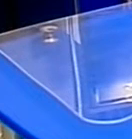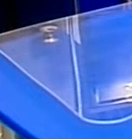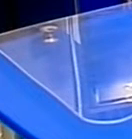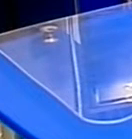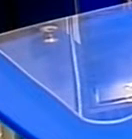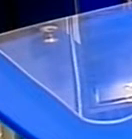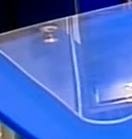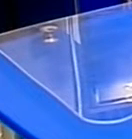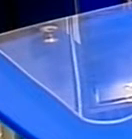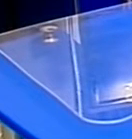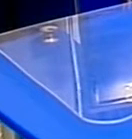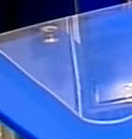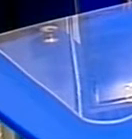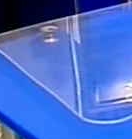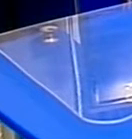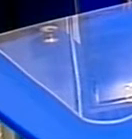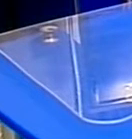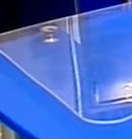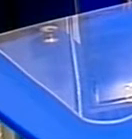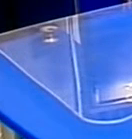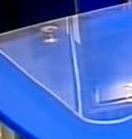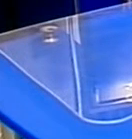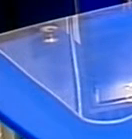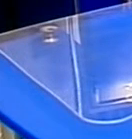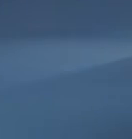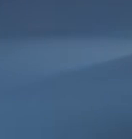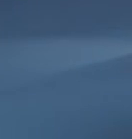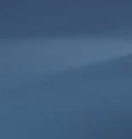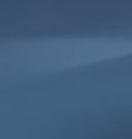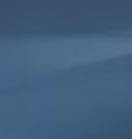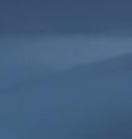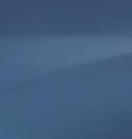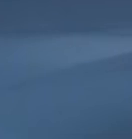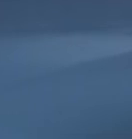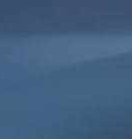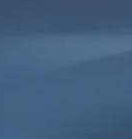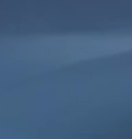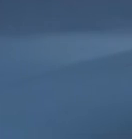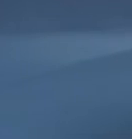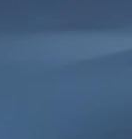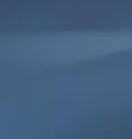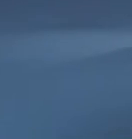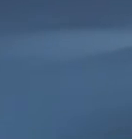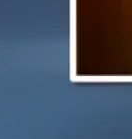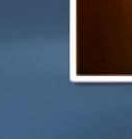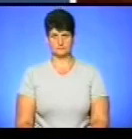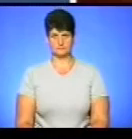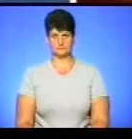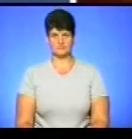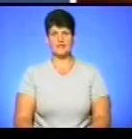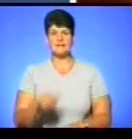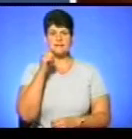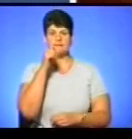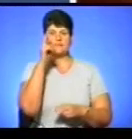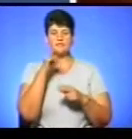Вітаю усіх, хто зараз з нами. В ефірі новини. Спочатку коротко про головні події. Музика Завтра